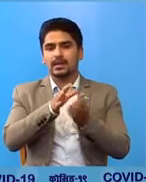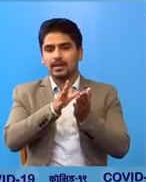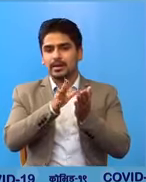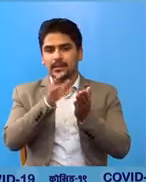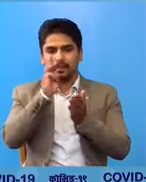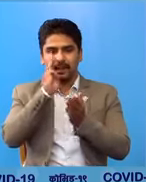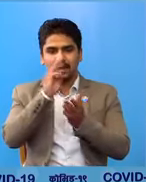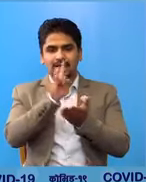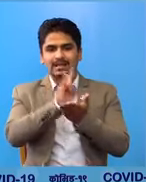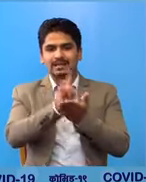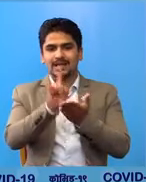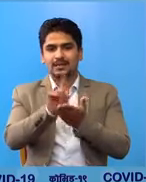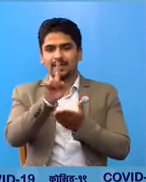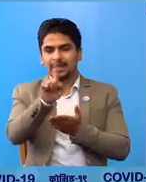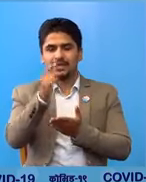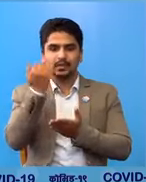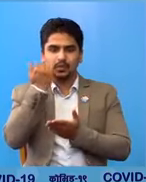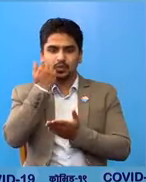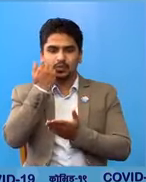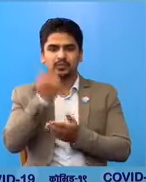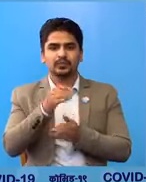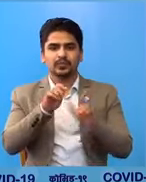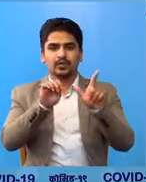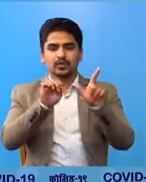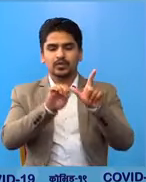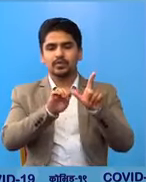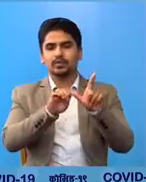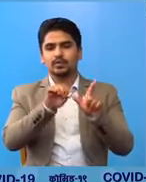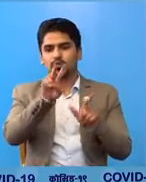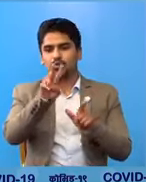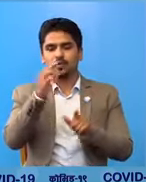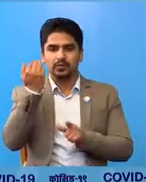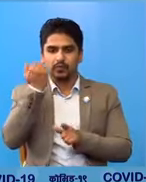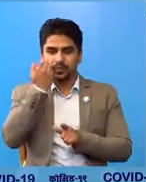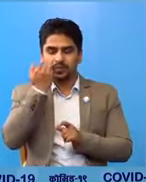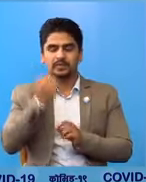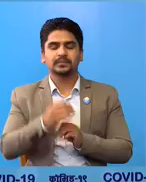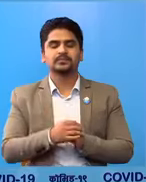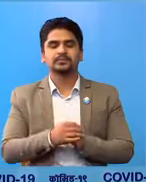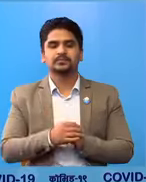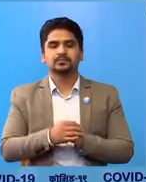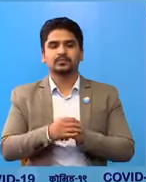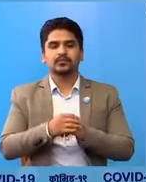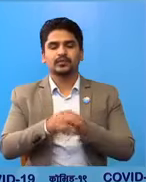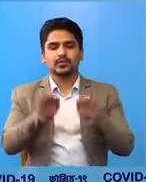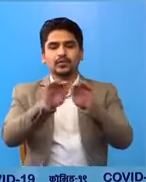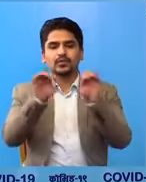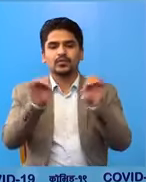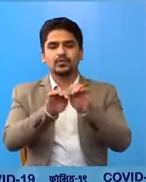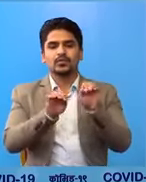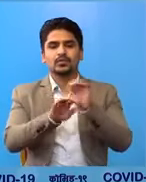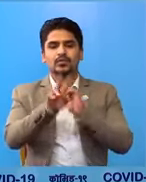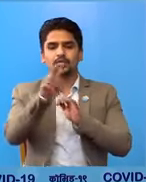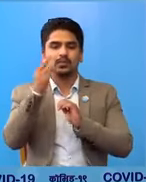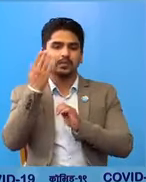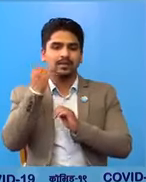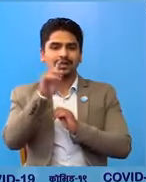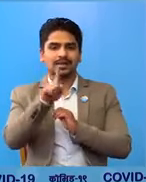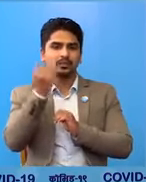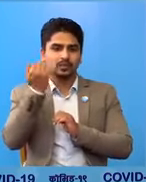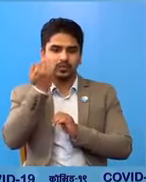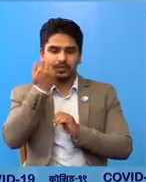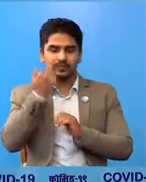div, जम्मा जबाखना चे एक पूरुष, शब्तरी का दुई पूरुष, शुन्सरी का दुई महिलारे एक पूरुष